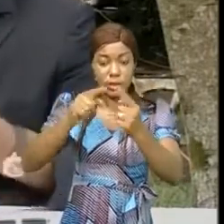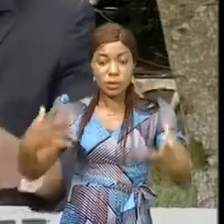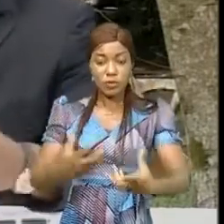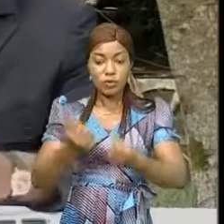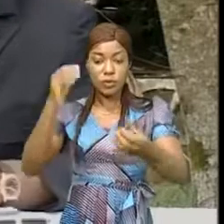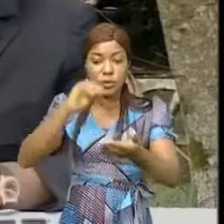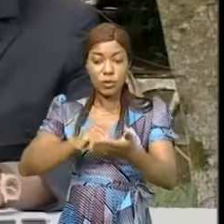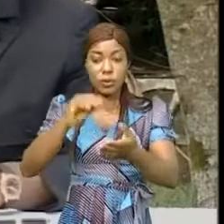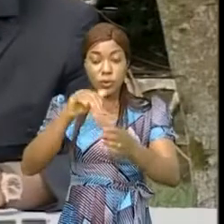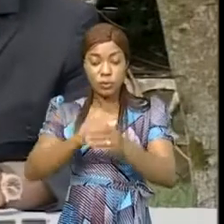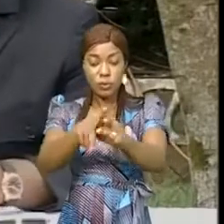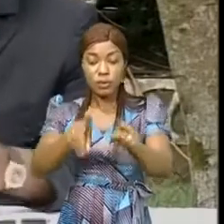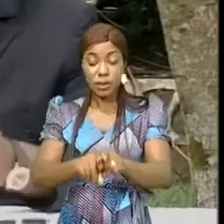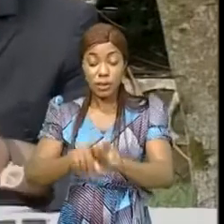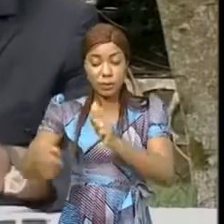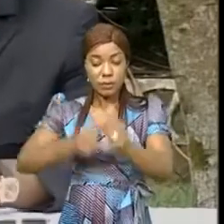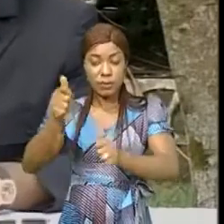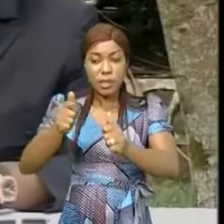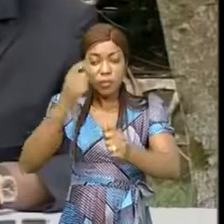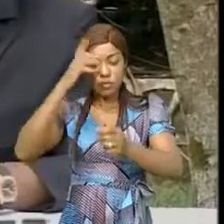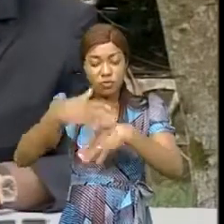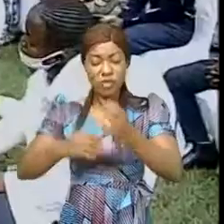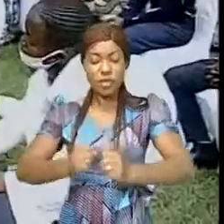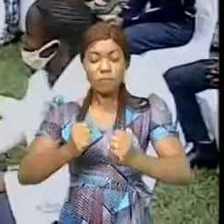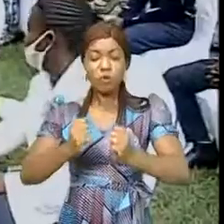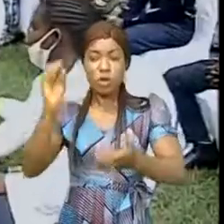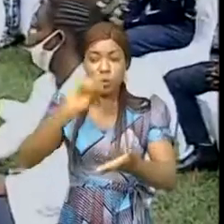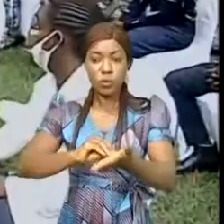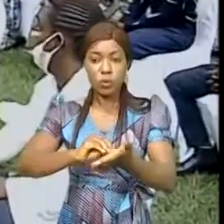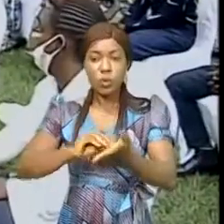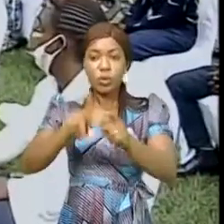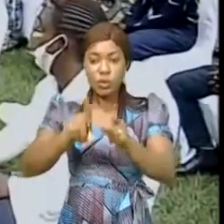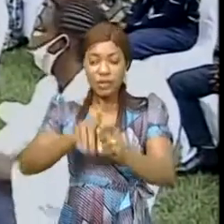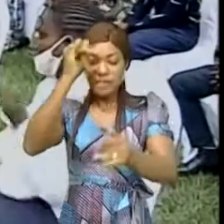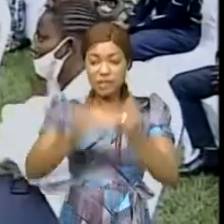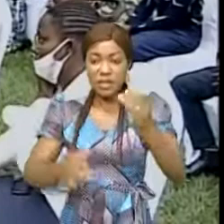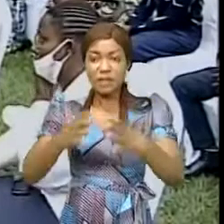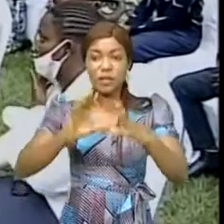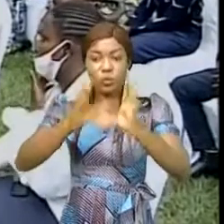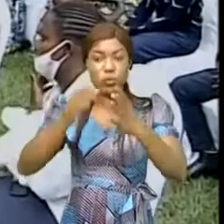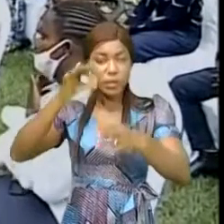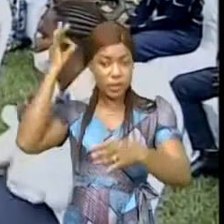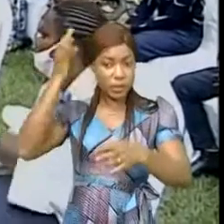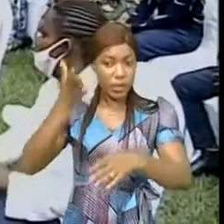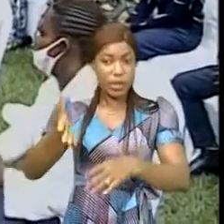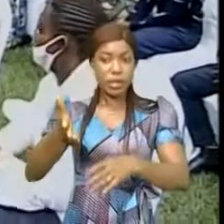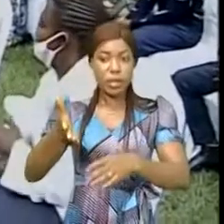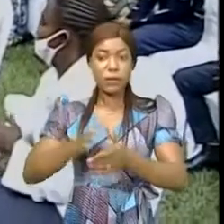encore d'ailleurs plus décuplée, parce que je vais en finir avec ces gens, qui sont